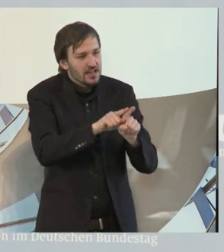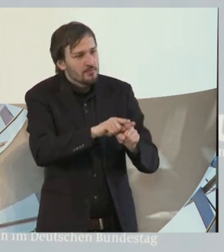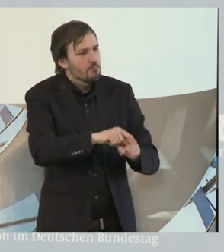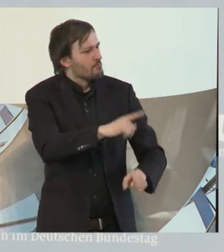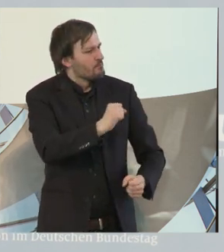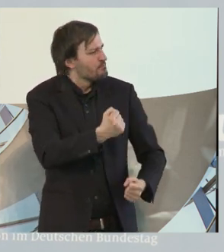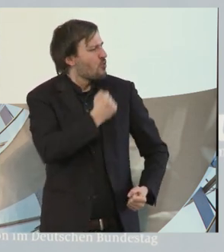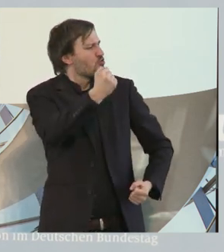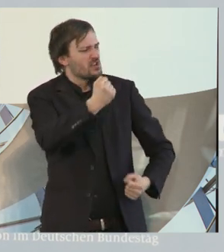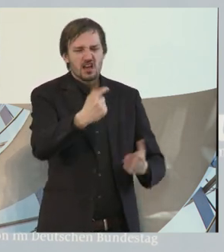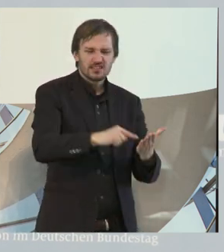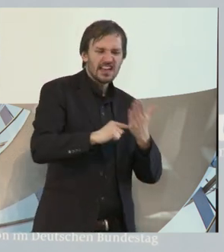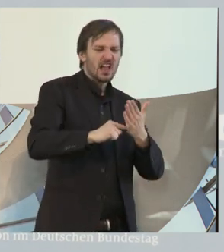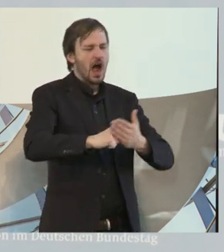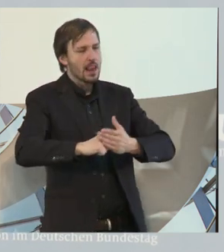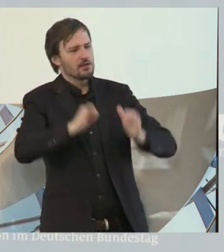Ermutigung,